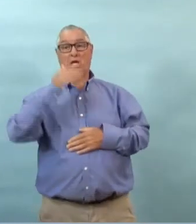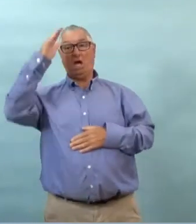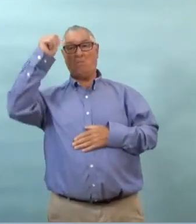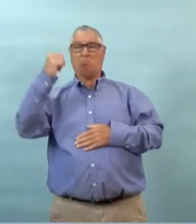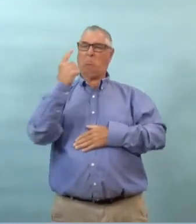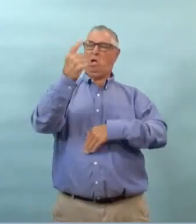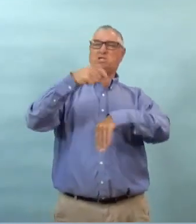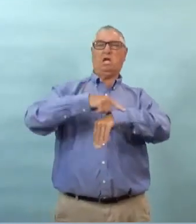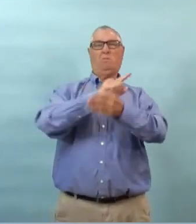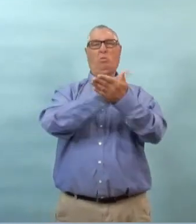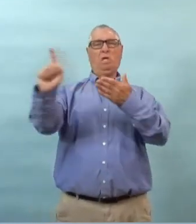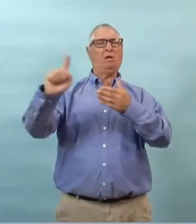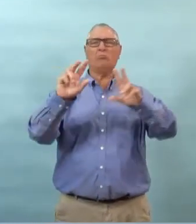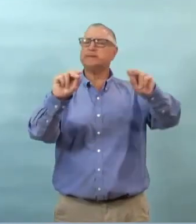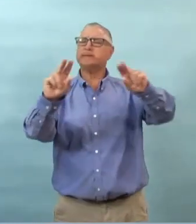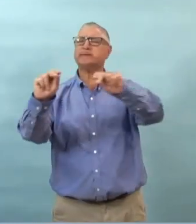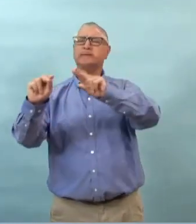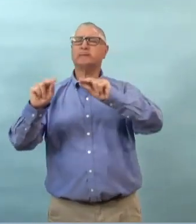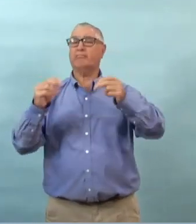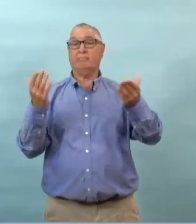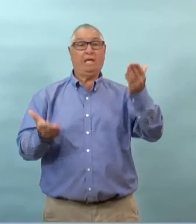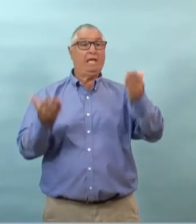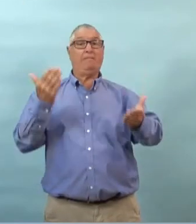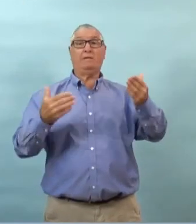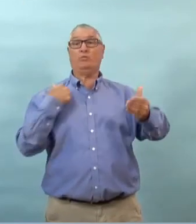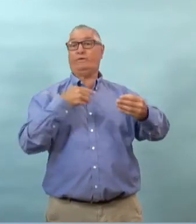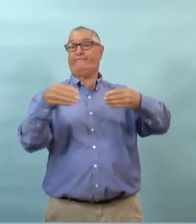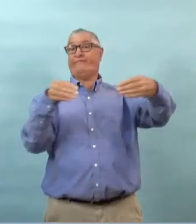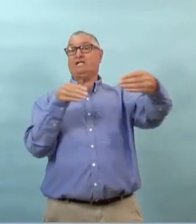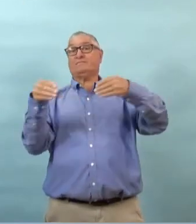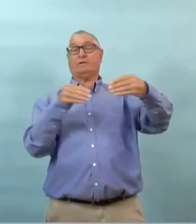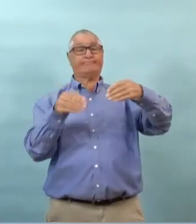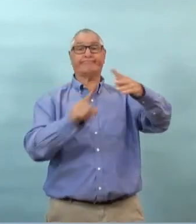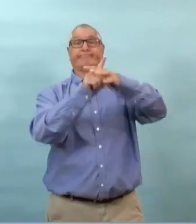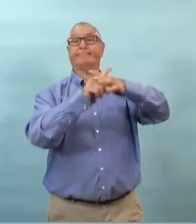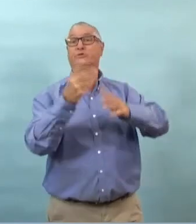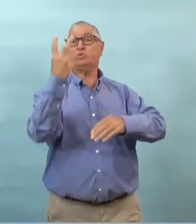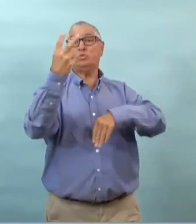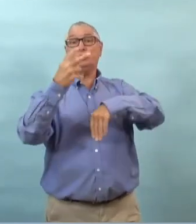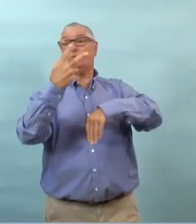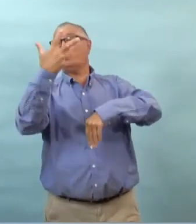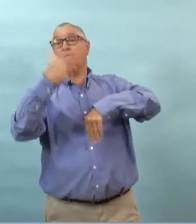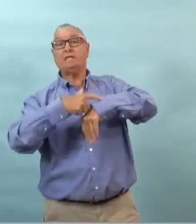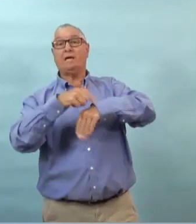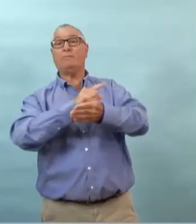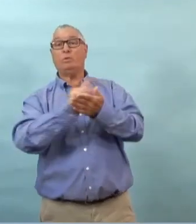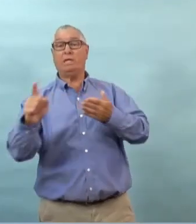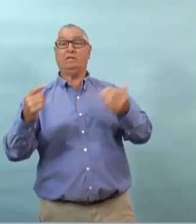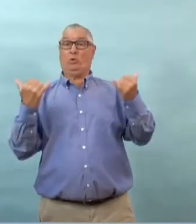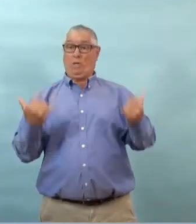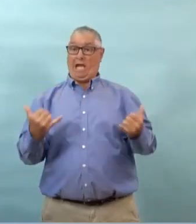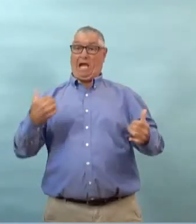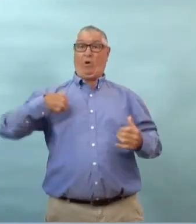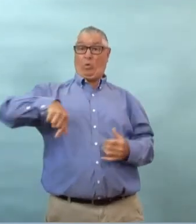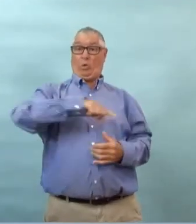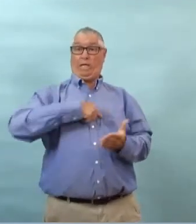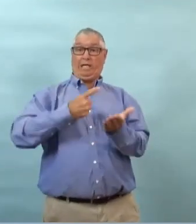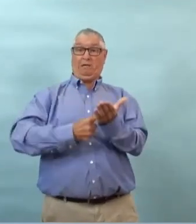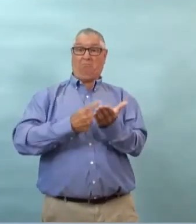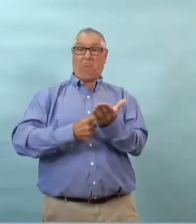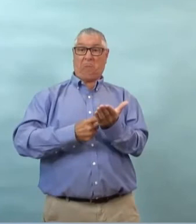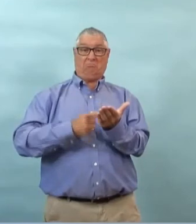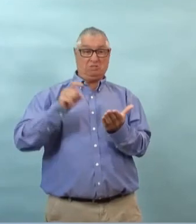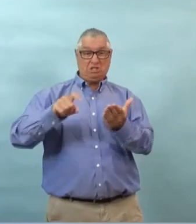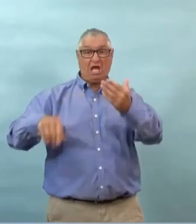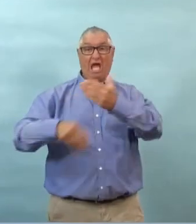'est pas gravé dans le map qu'on va avoir un seul point de presse par semaine et je sais que les discussions qui ont eu lieu aujourd'hui vont nous